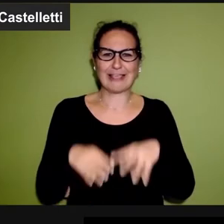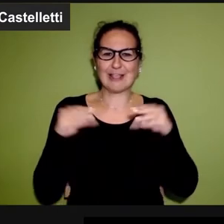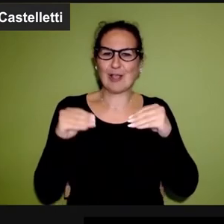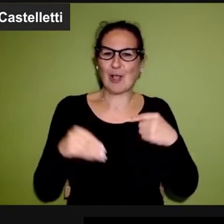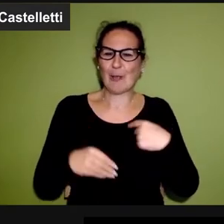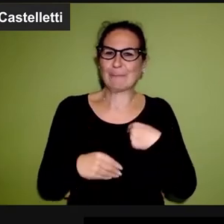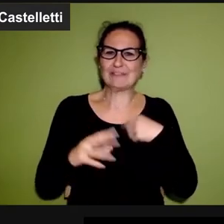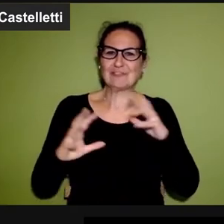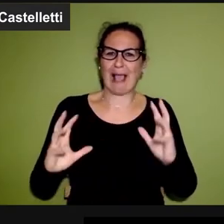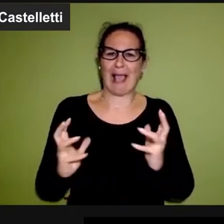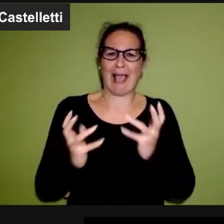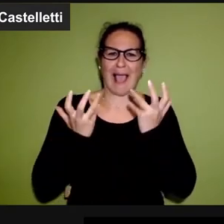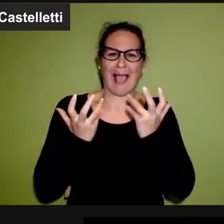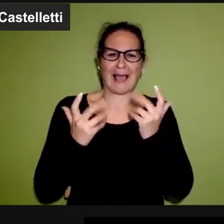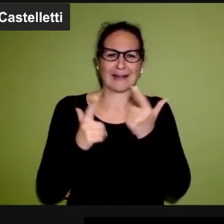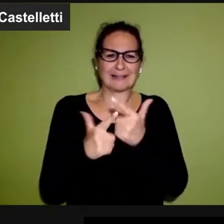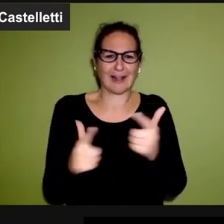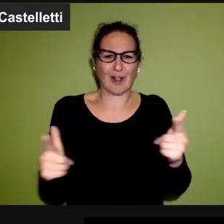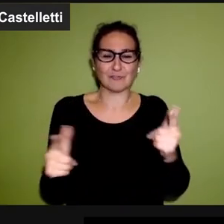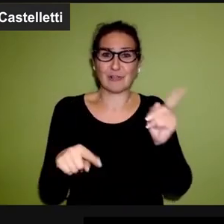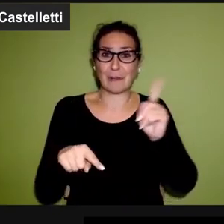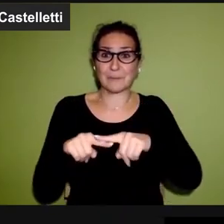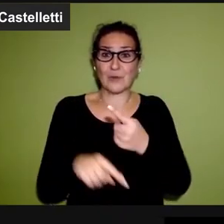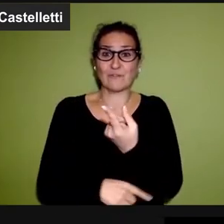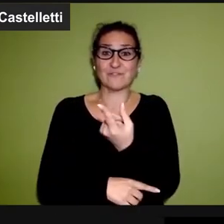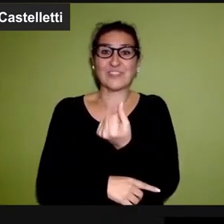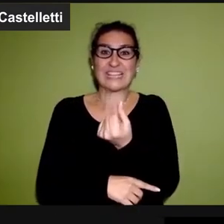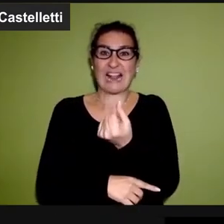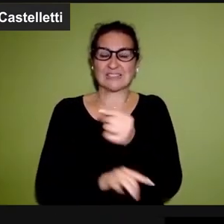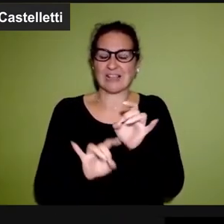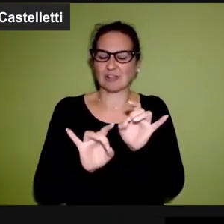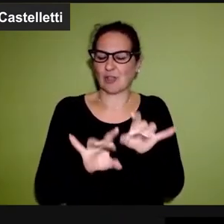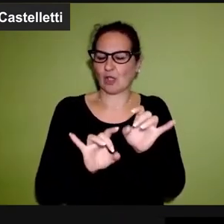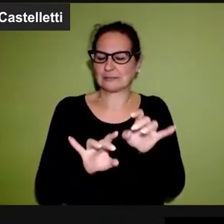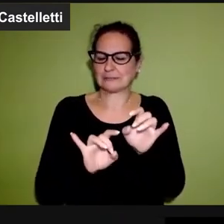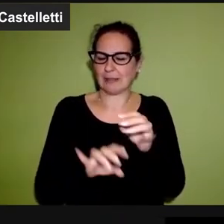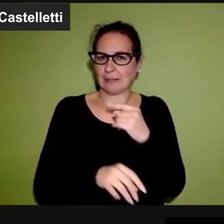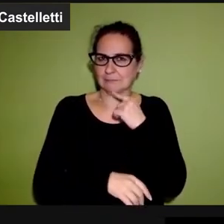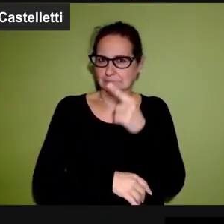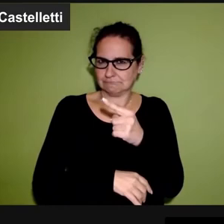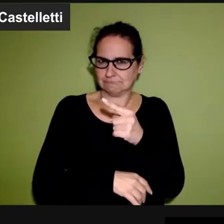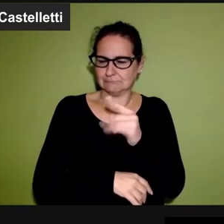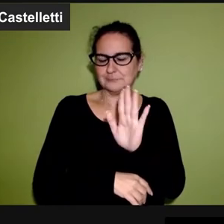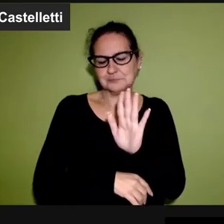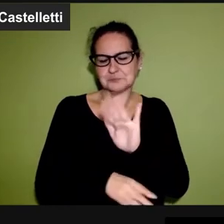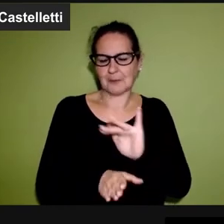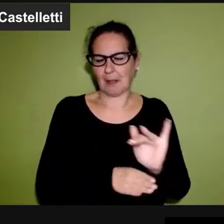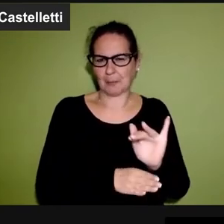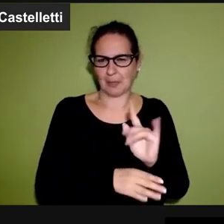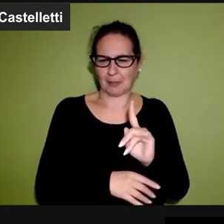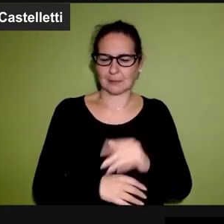incomincia la non arte e la finanza tossica. Ma detto questo,